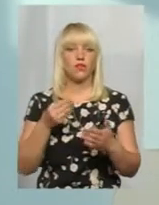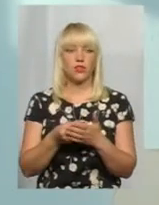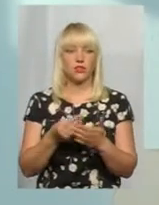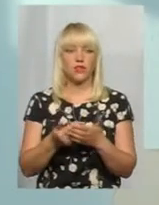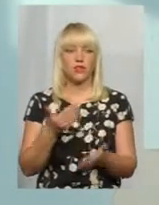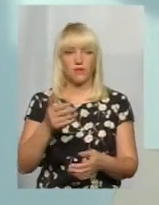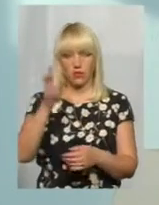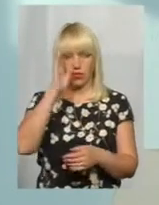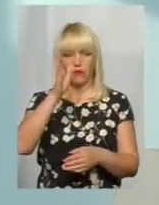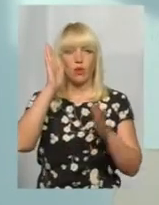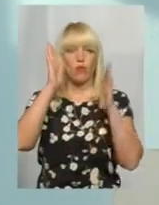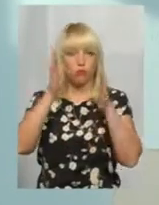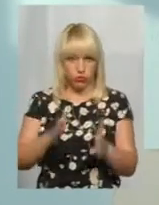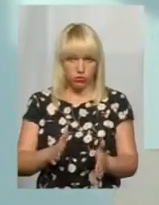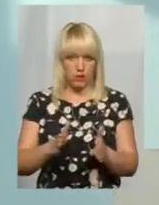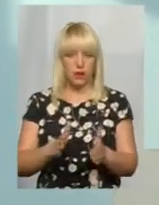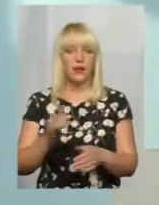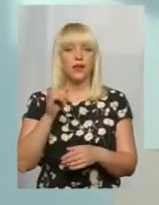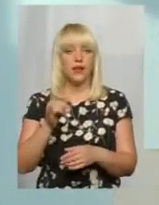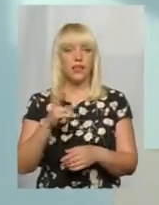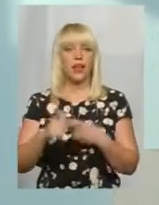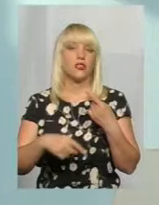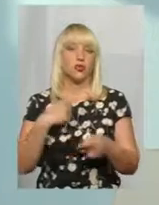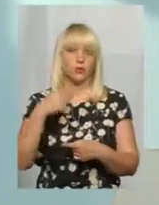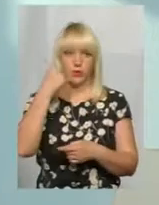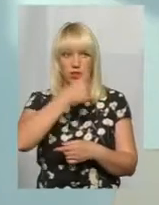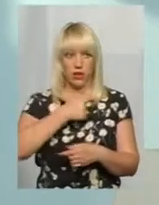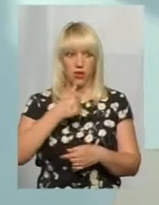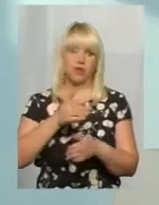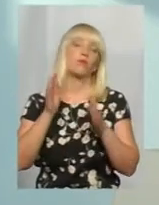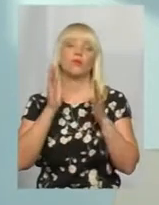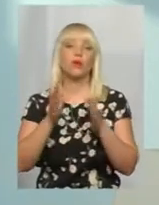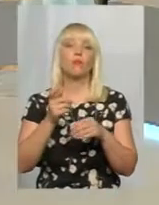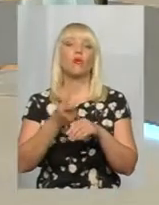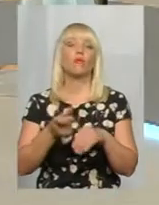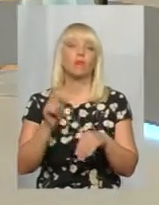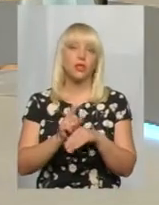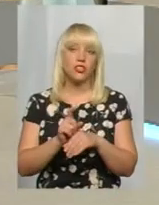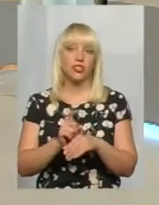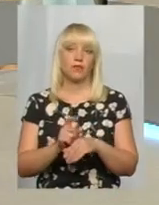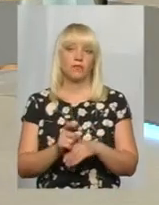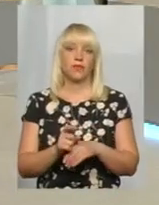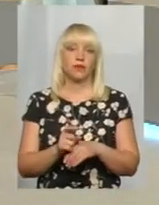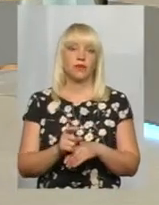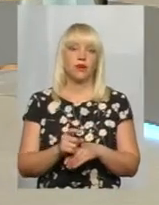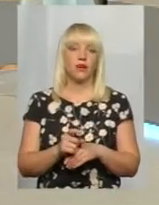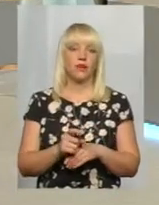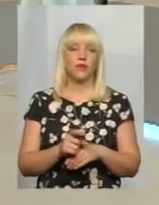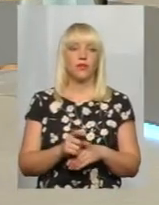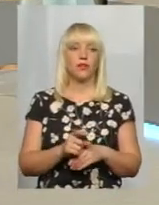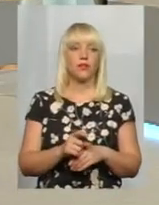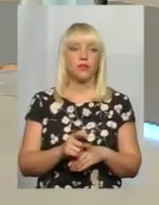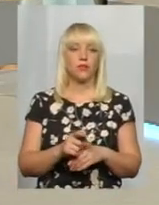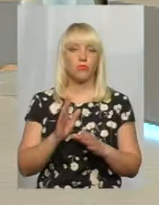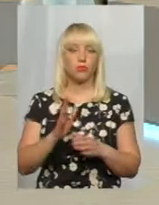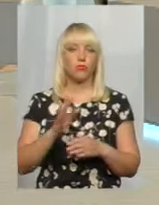знову ж буде, і на наступний рік будемо більш вивежено із розрахунками підходити до